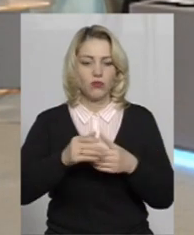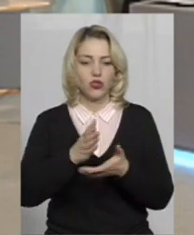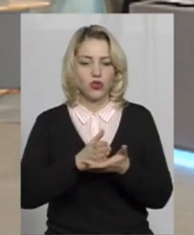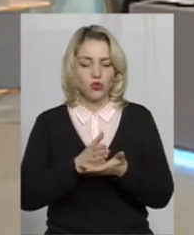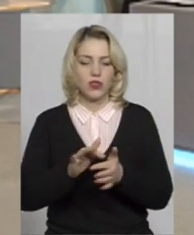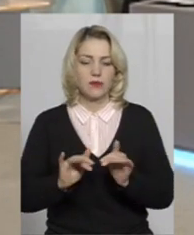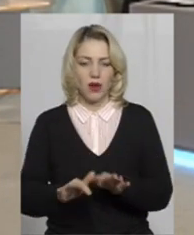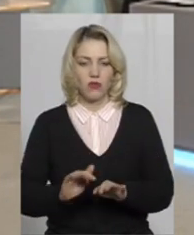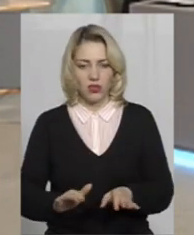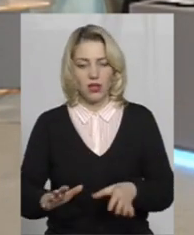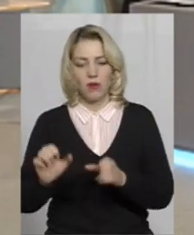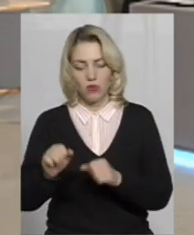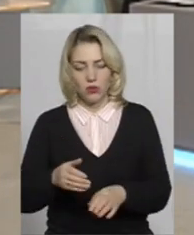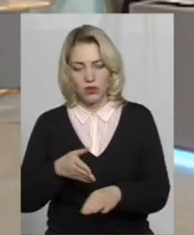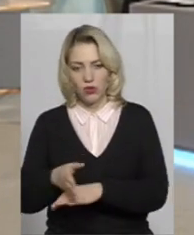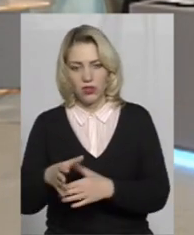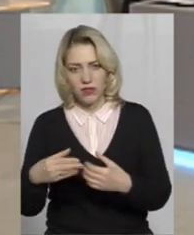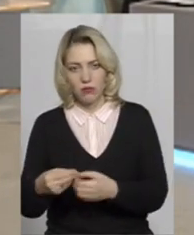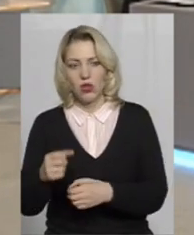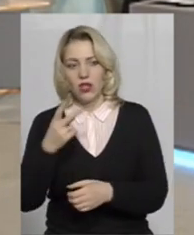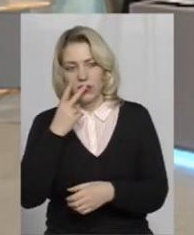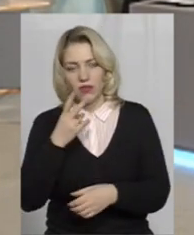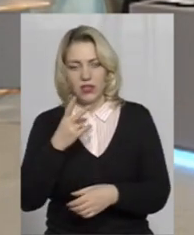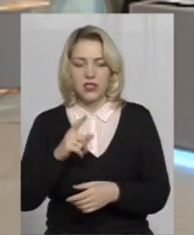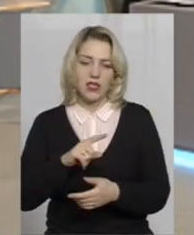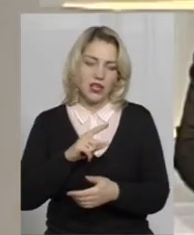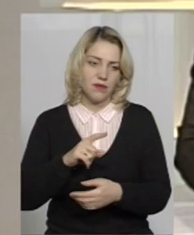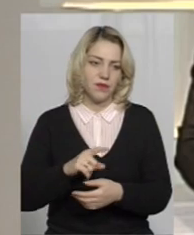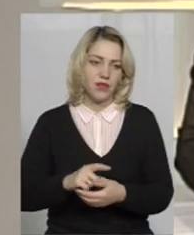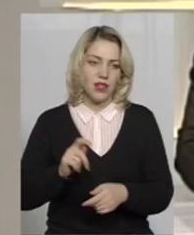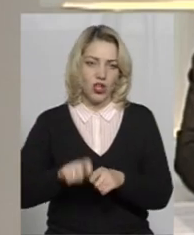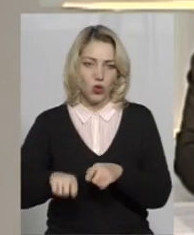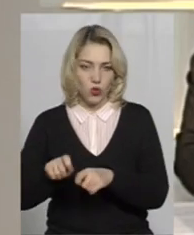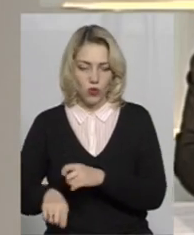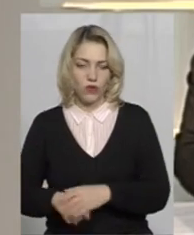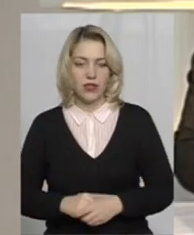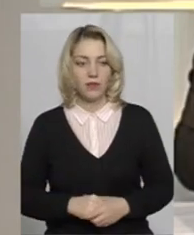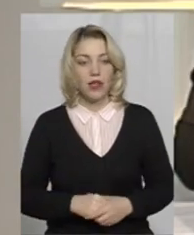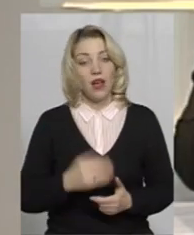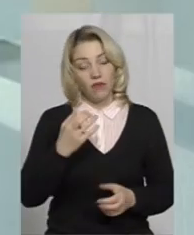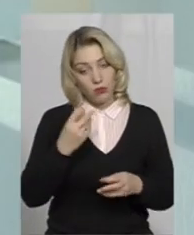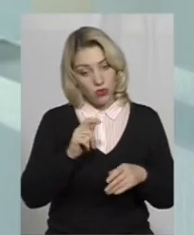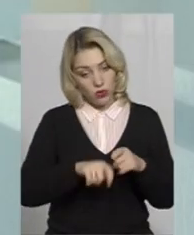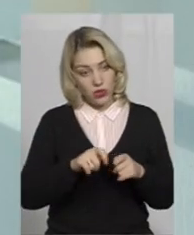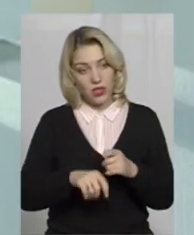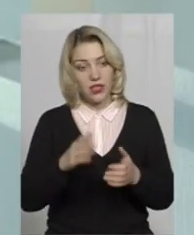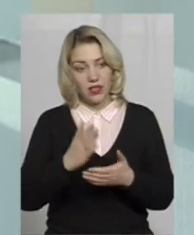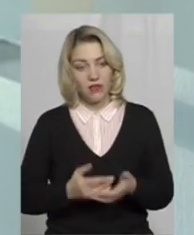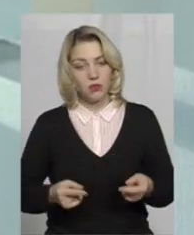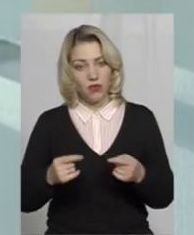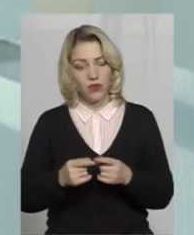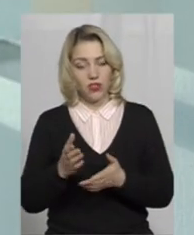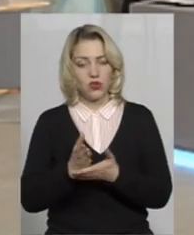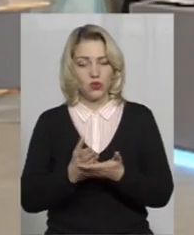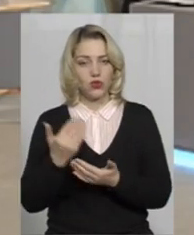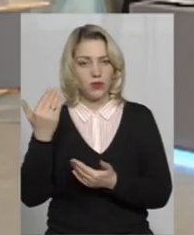дітей ми можемо приходити в сім'ю і дивитися, контролювати. Ви просто контролюєте, а якщо там справді є, то це вже